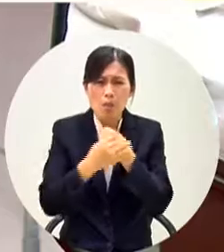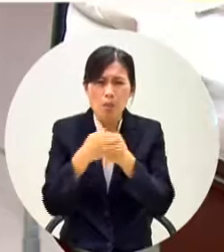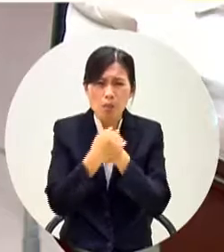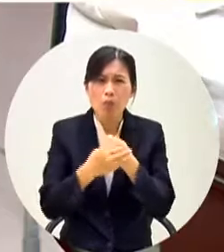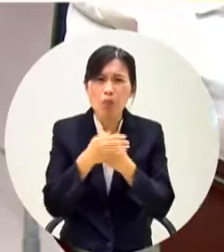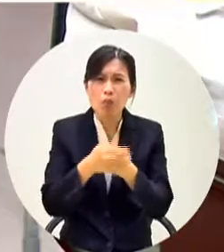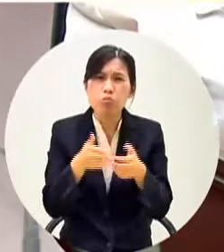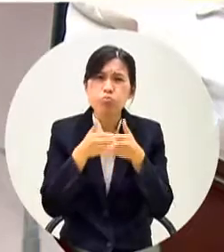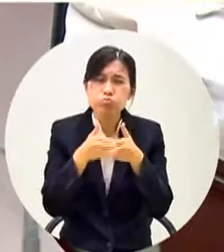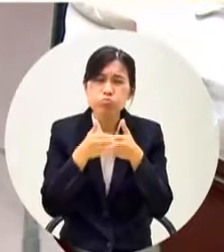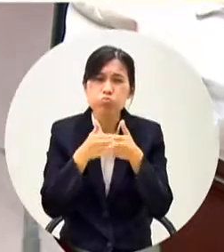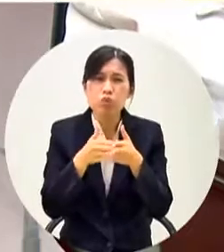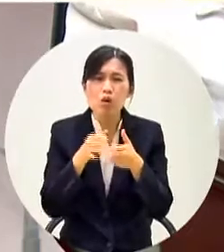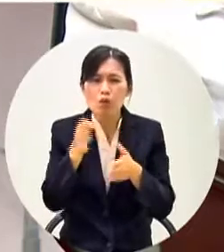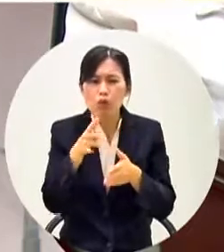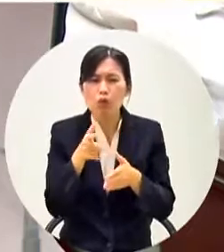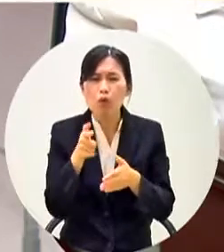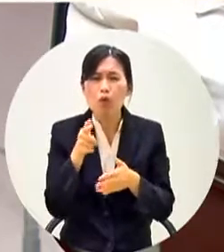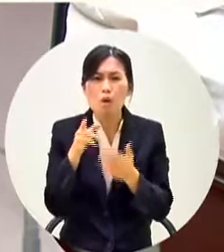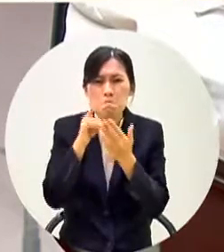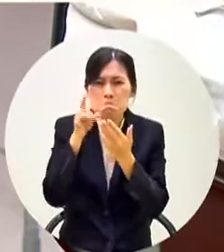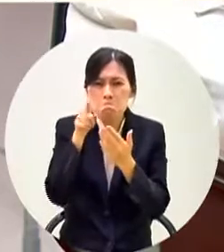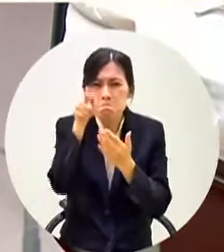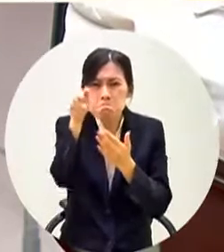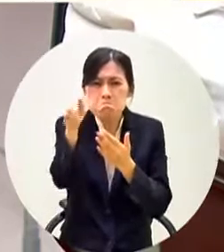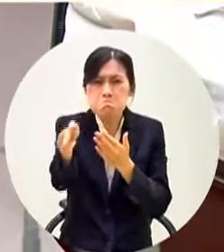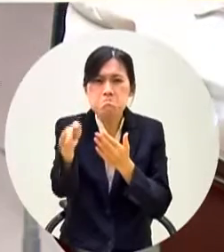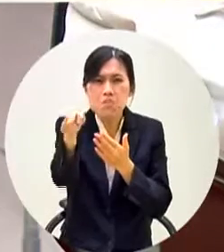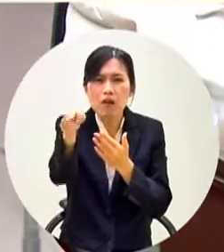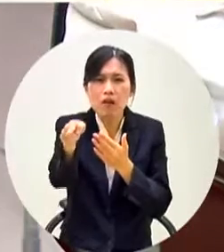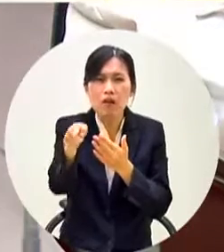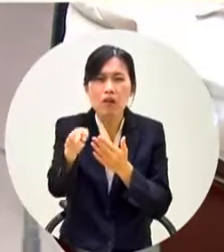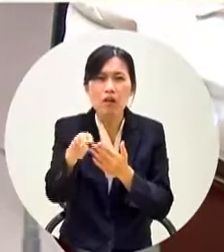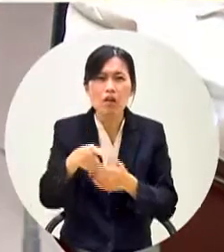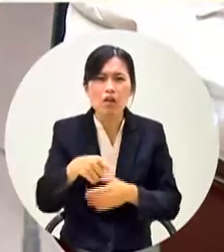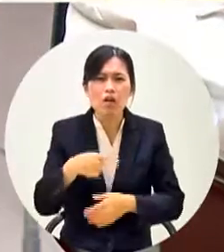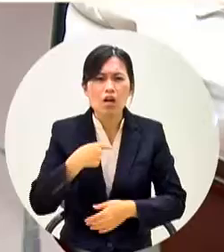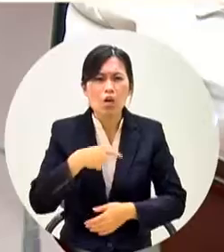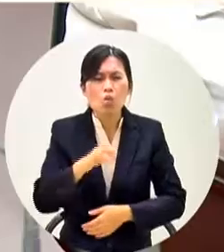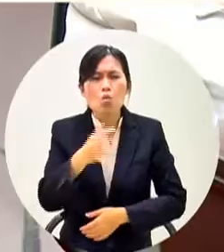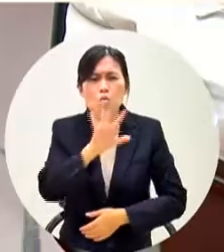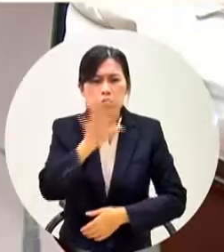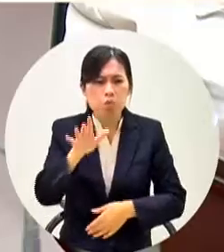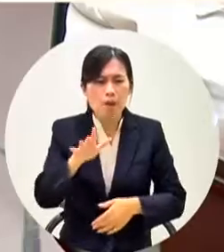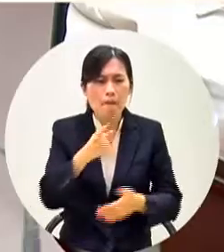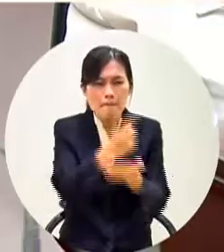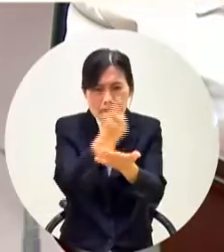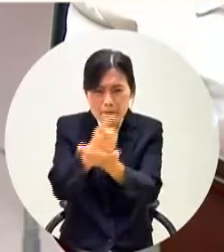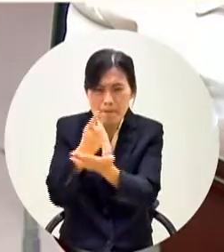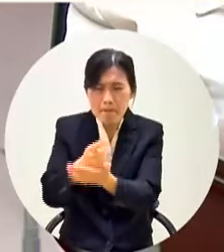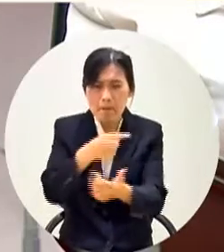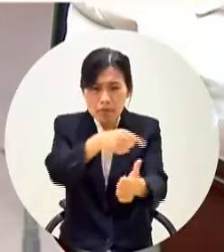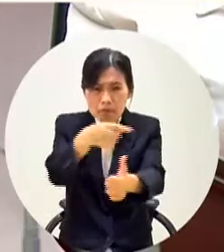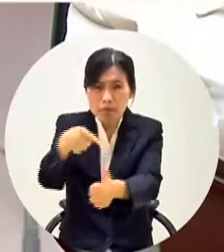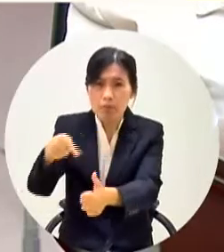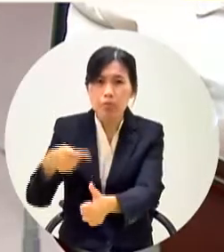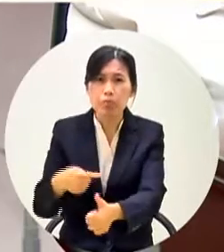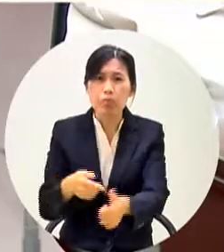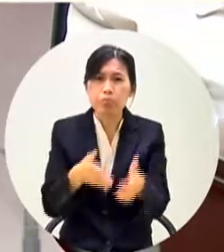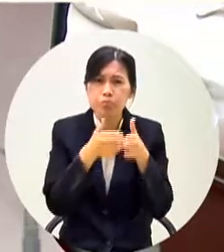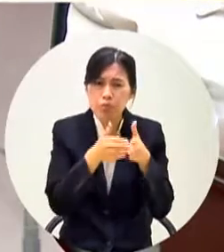為什麼你們這樣子做法把這麼多錢蓋在內手勢收益為什麼不普遍一點要怎麼普遍葉副市長